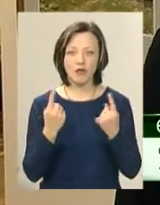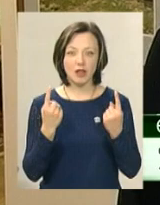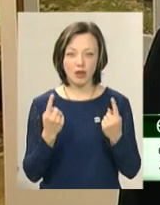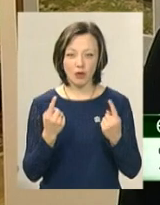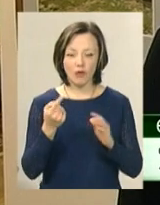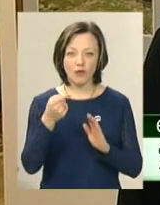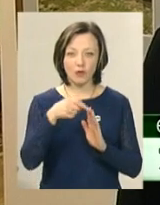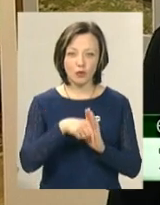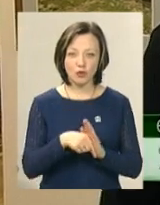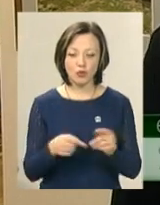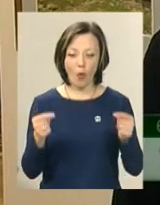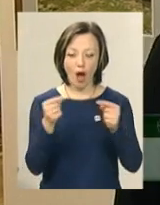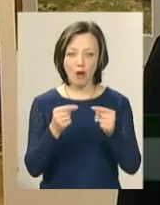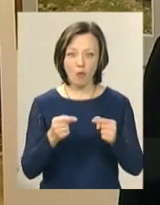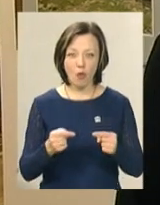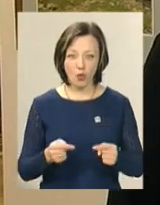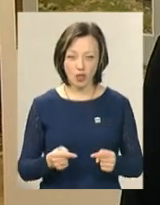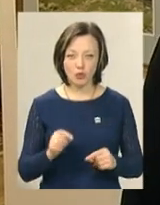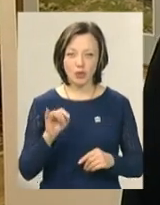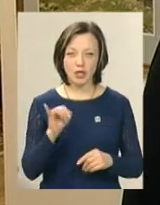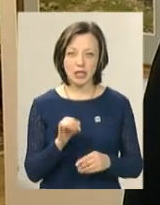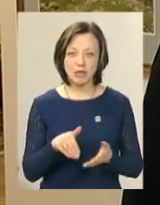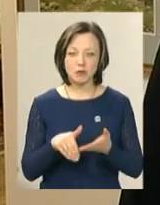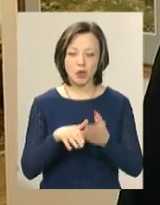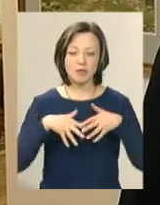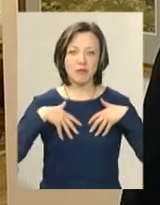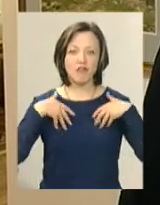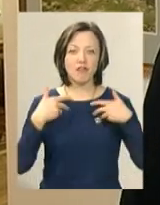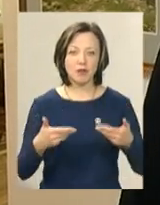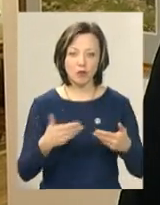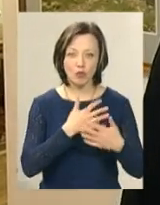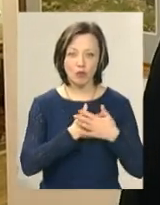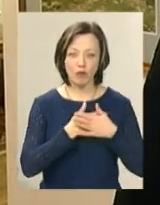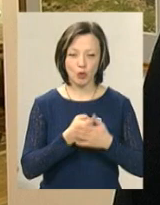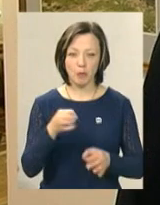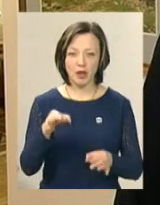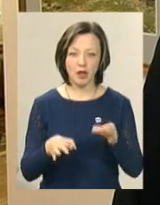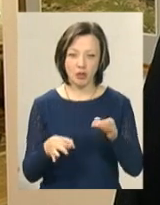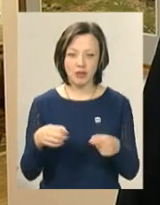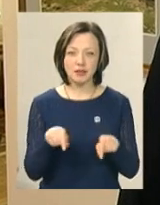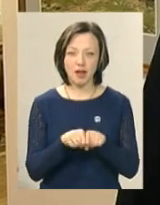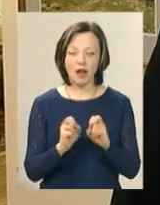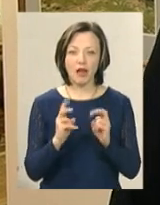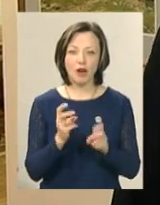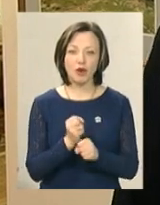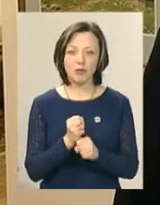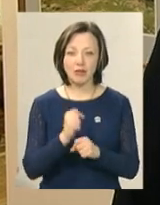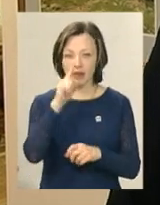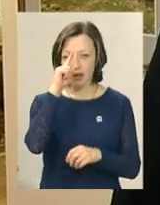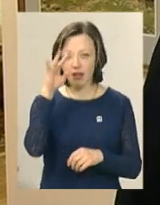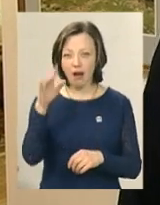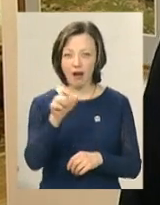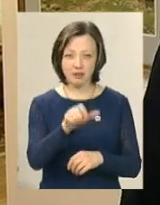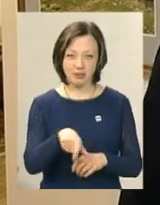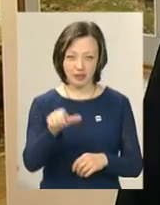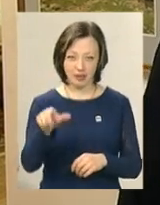внутрішню гармонію і великий спосіб висловити гуманізм, любов до природи, так, як це робили класики і